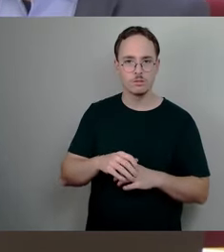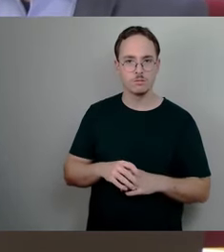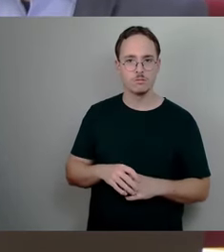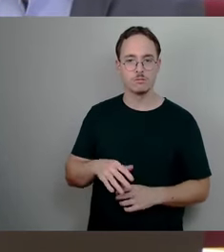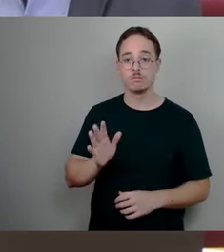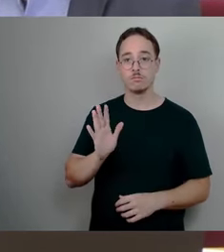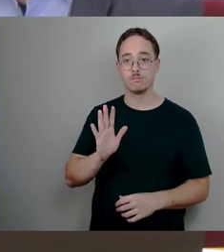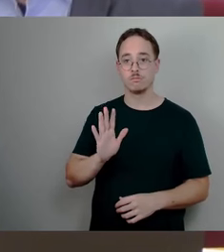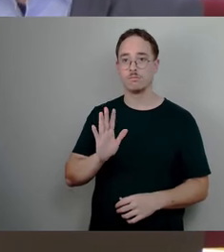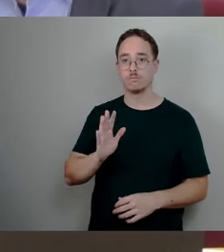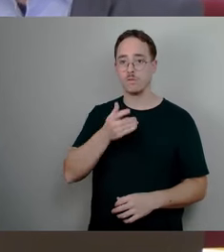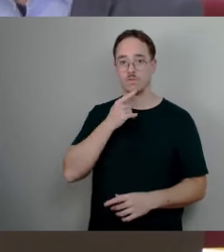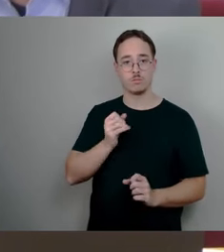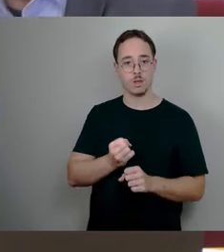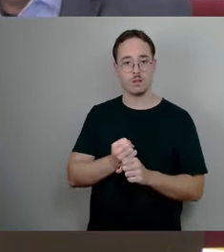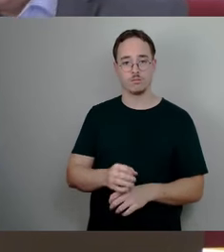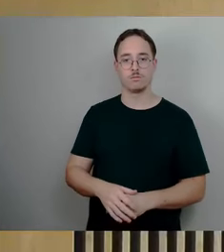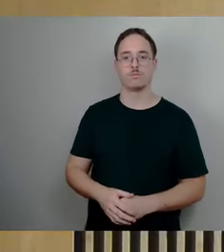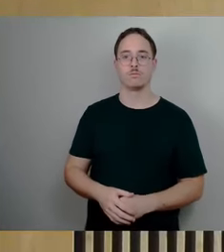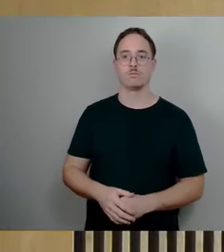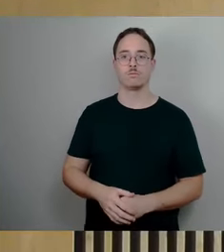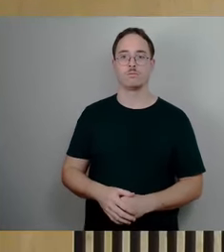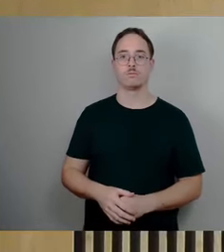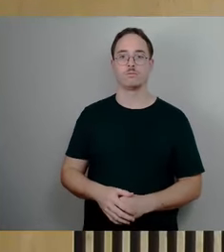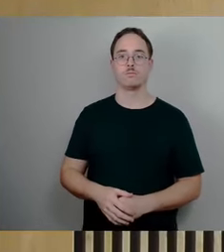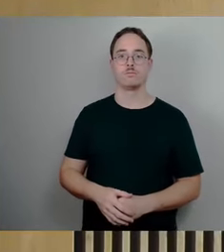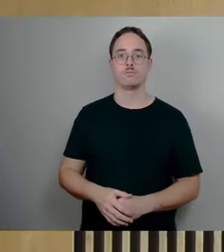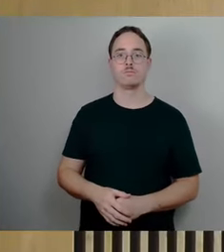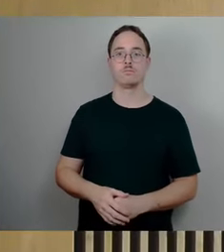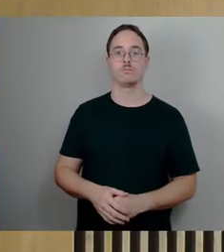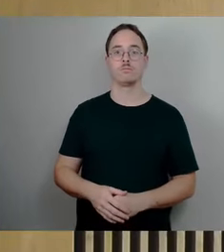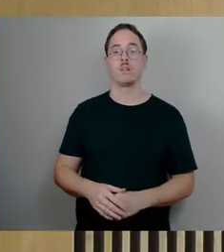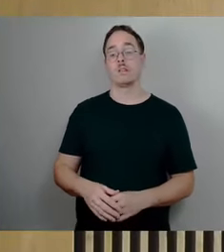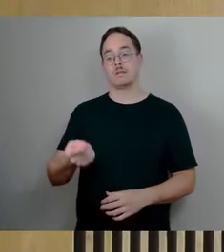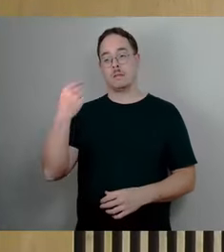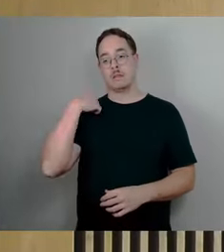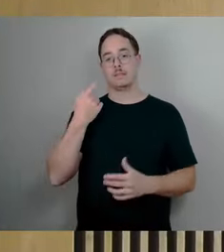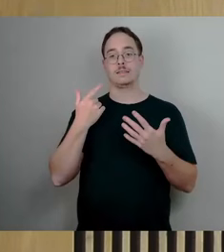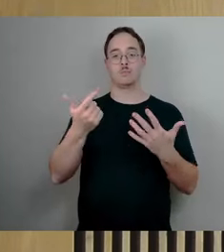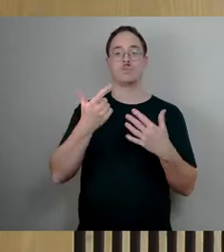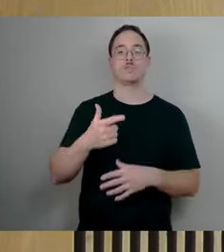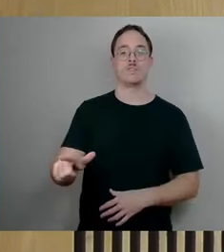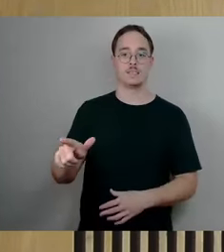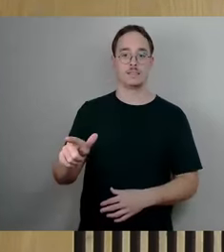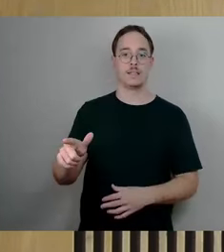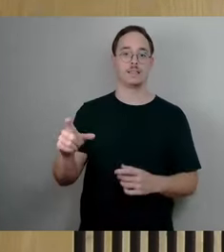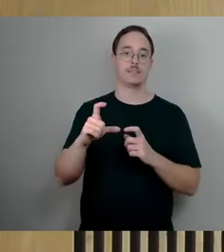Ich mache das, weil am 27. September ja zwei Tageszeitungen hier in Dresden mit einer Meldung